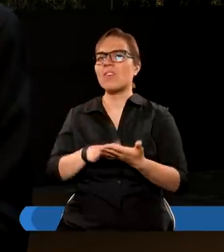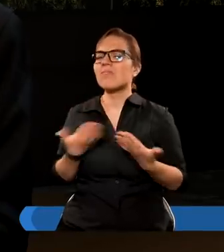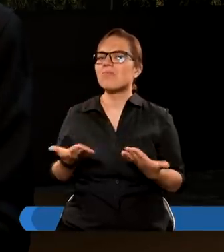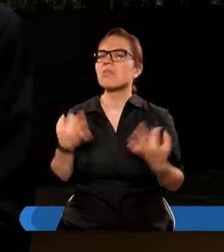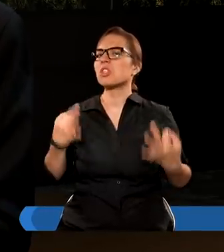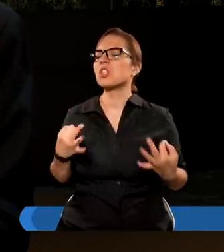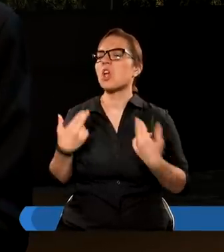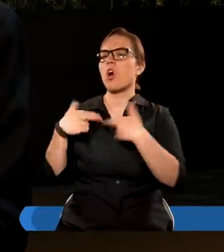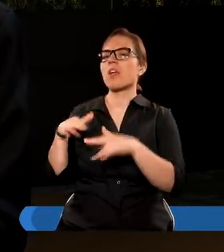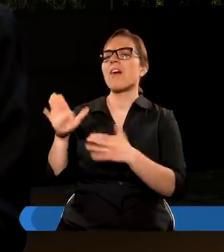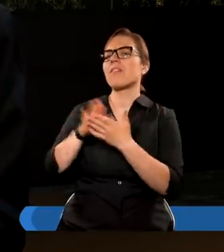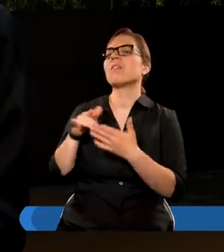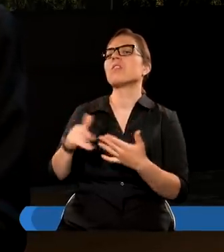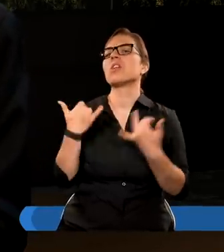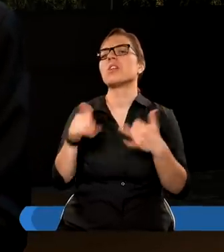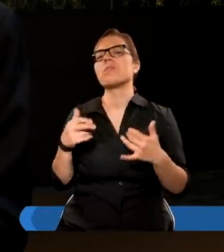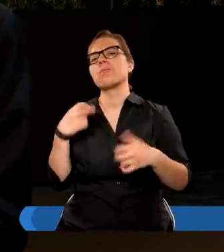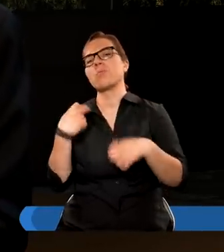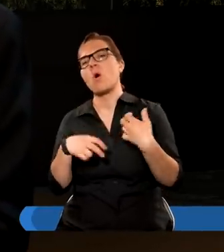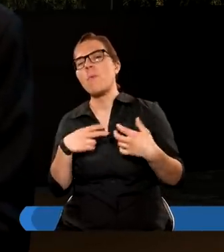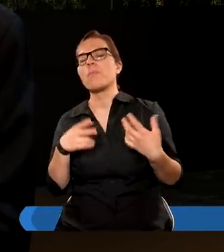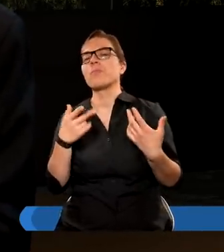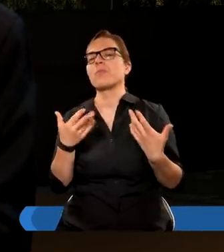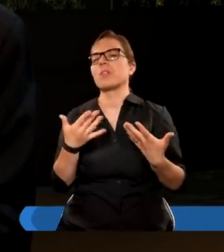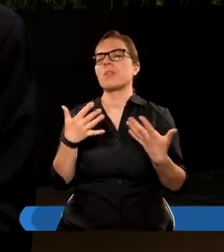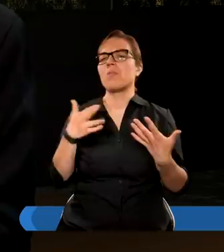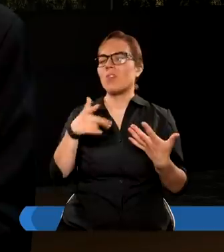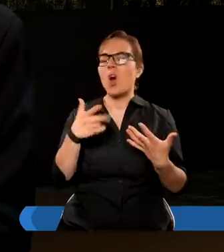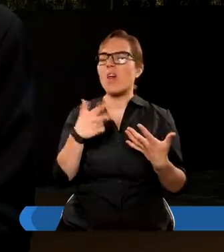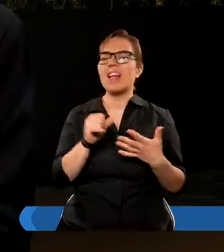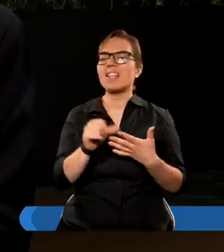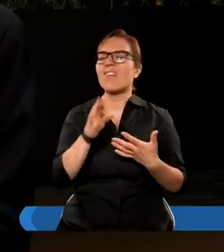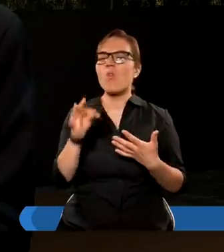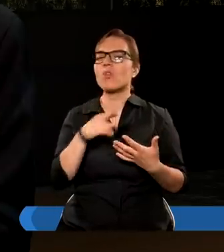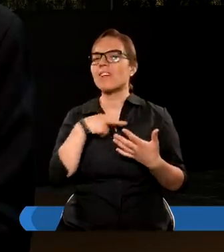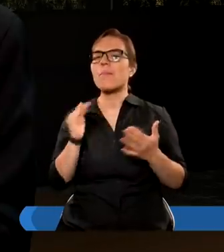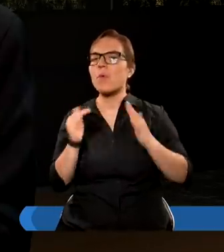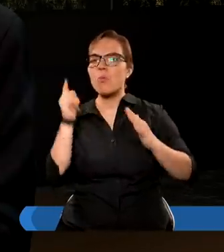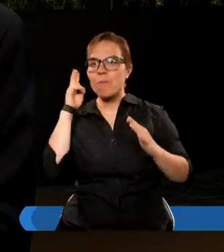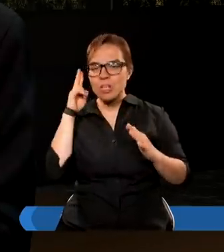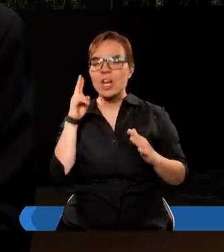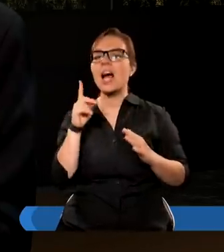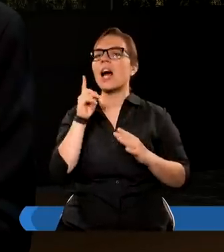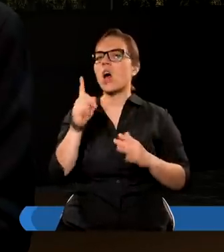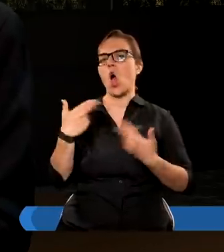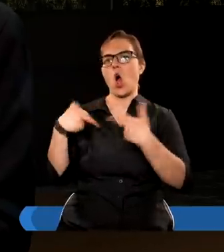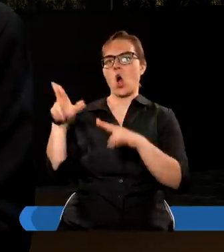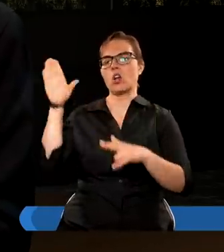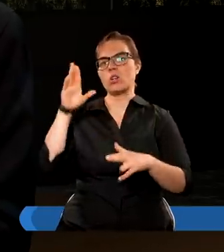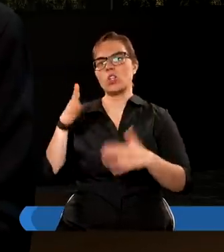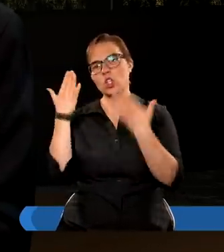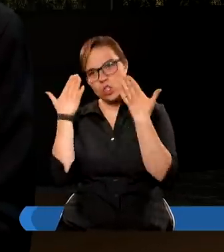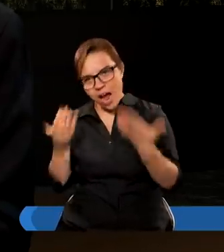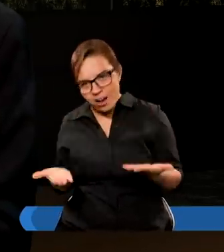dzisiejszych czasach oddawanie chwały jest pewnego rodzaju problem, dlatego, że ono nie funkcjonuje już w naszym sposobie myślenia. Oddać komuś